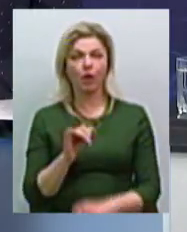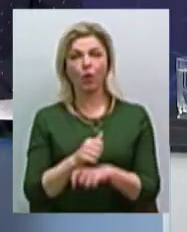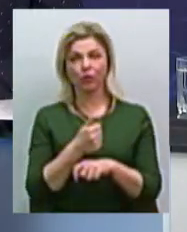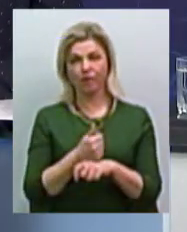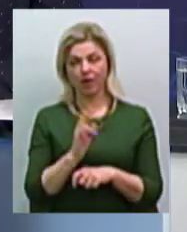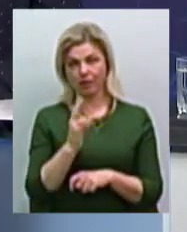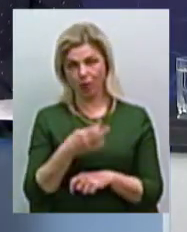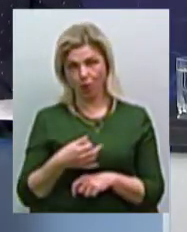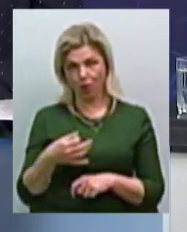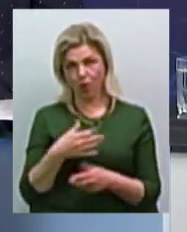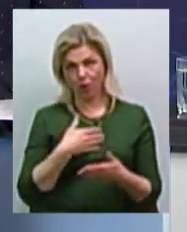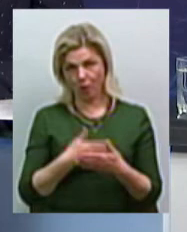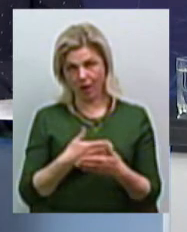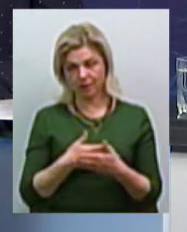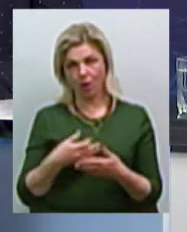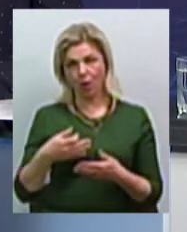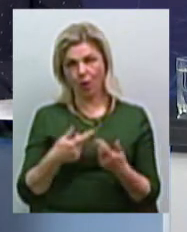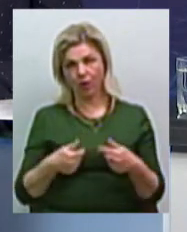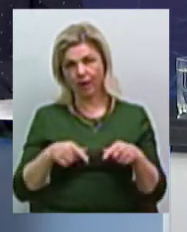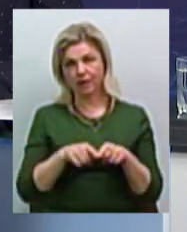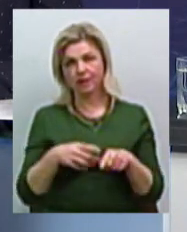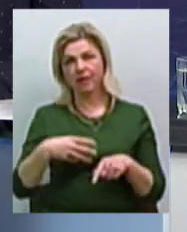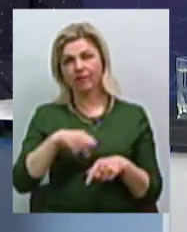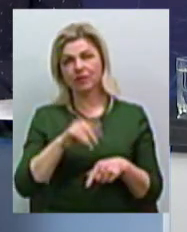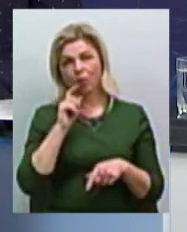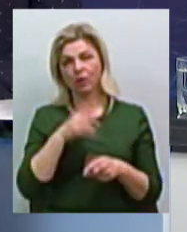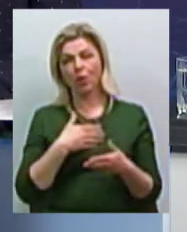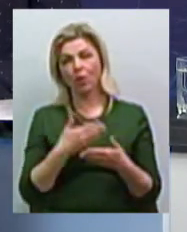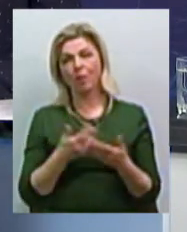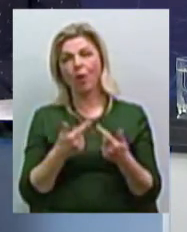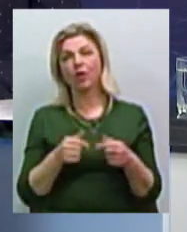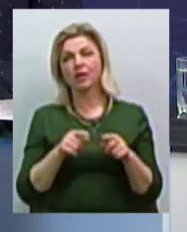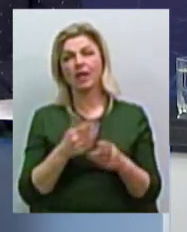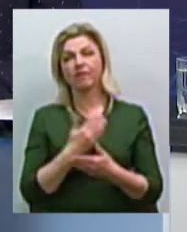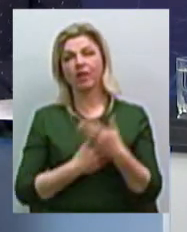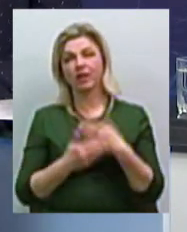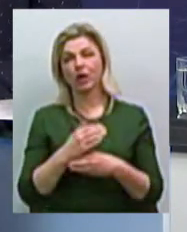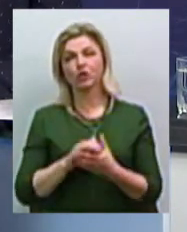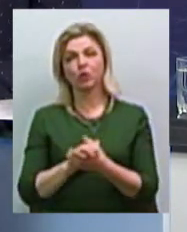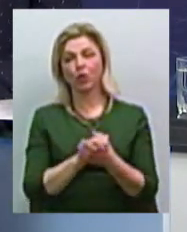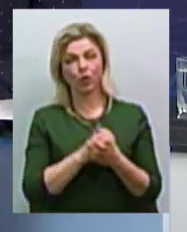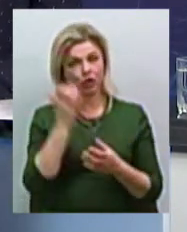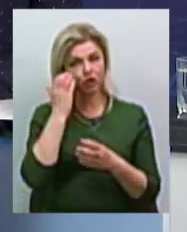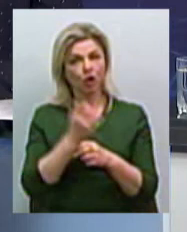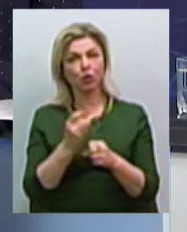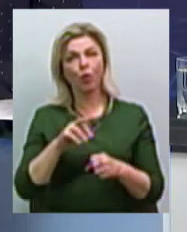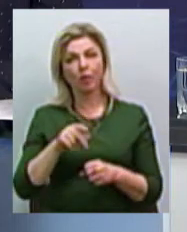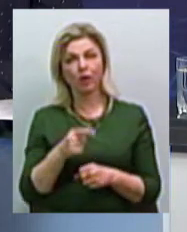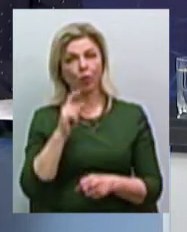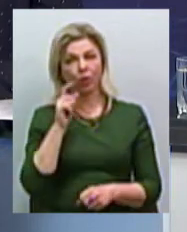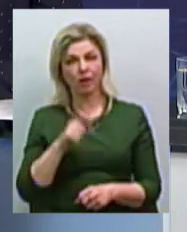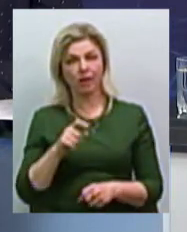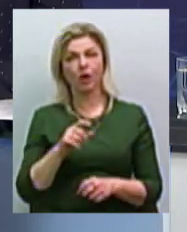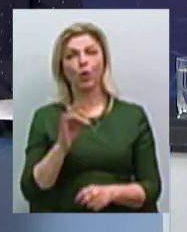Миколаївської обласної громадської організації Всеукраїнської громадської організації інвалідів «Союз Чорнобиль України»